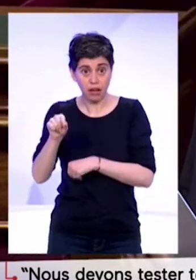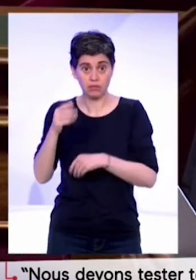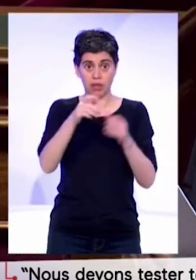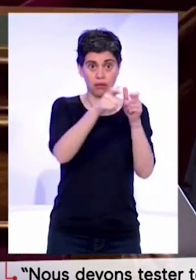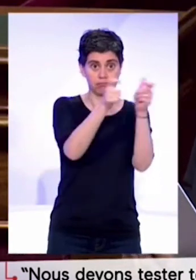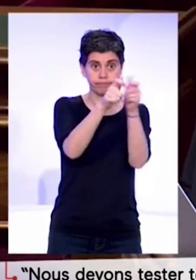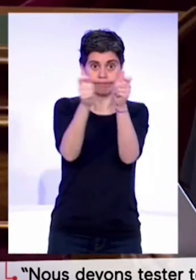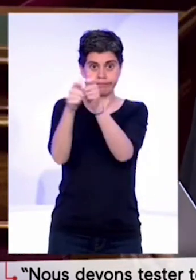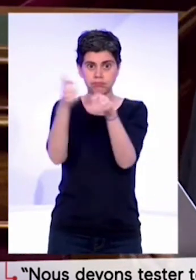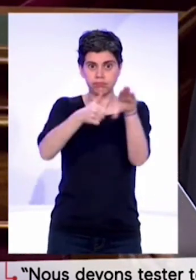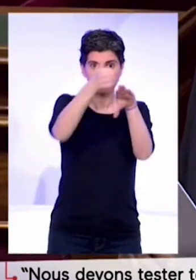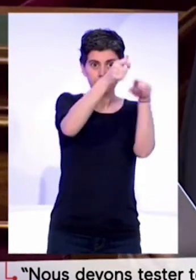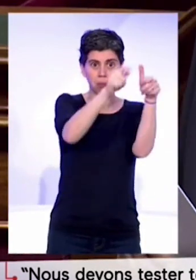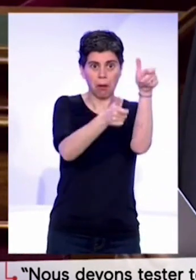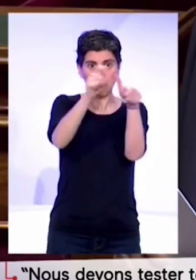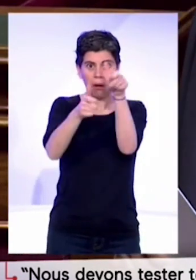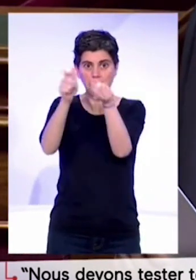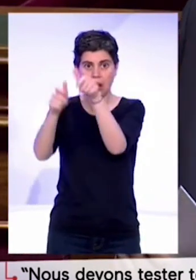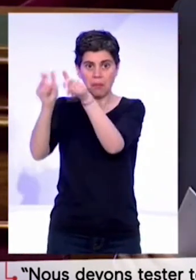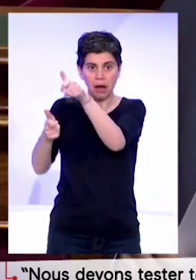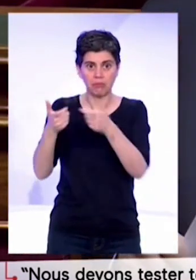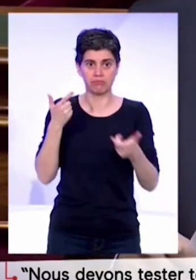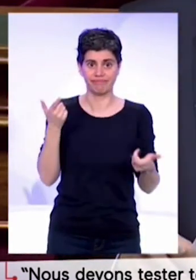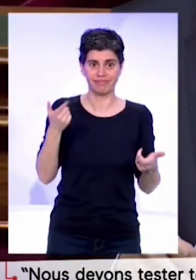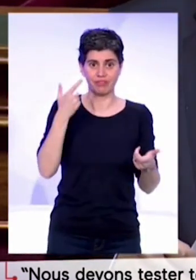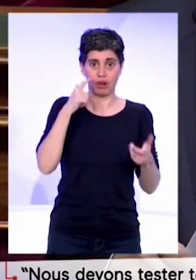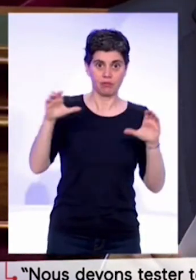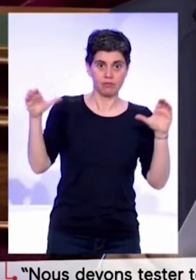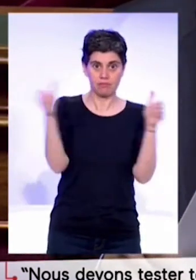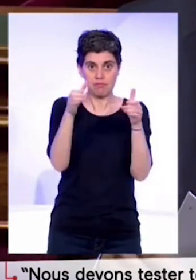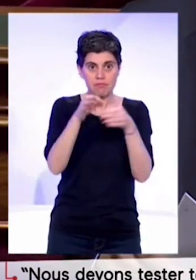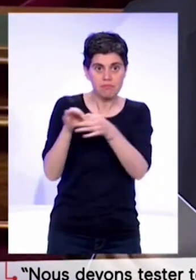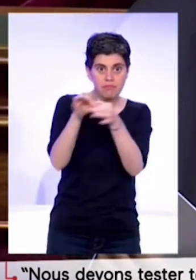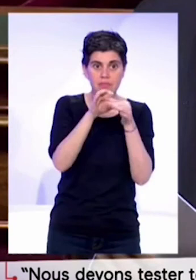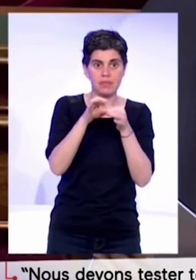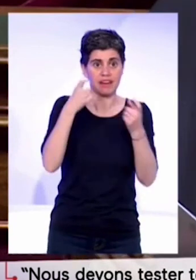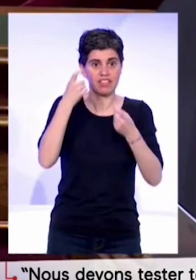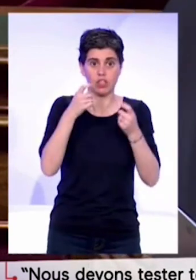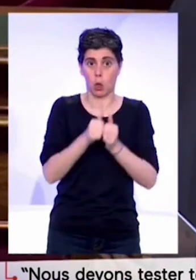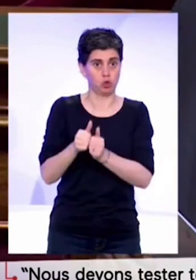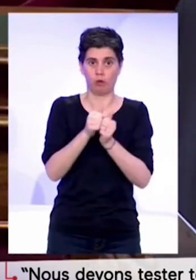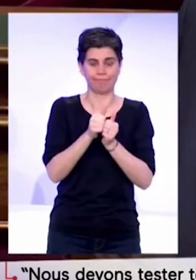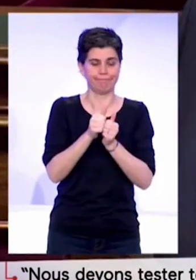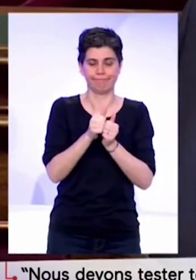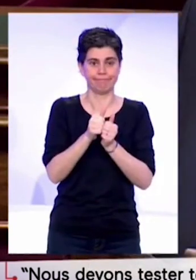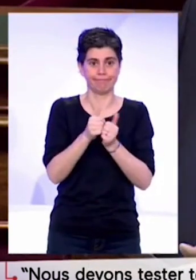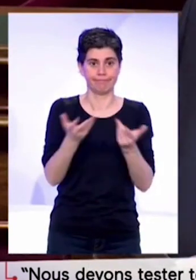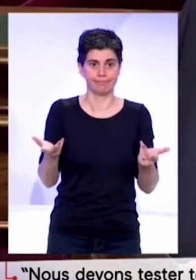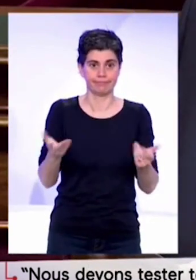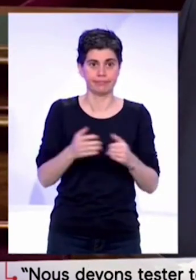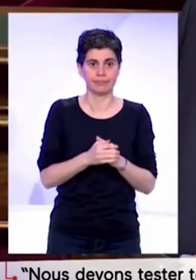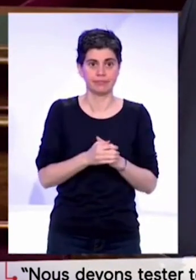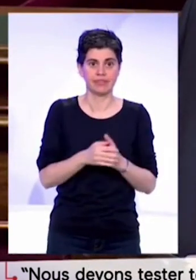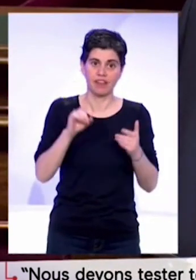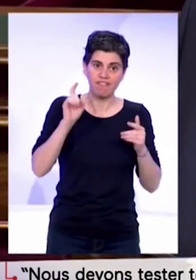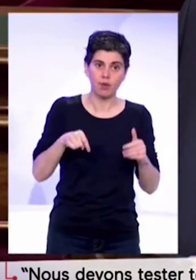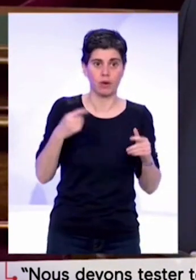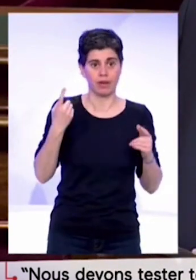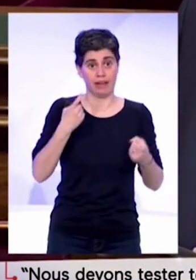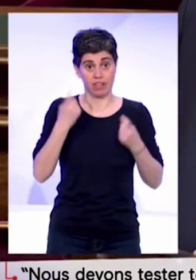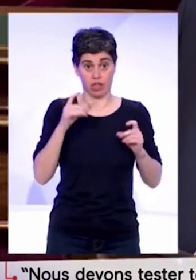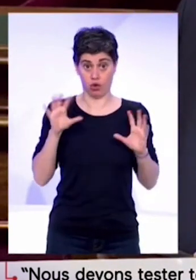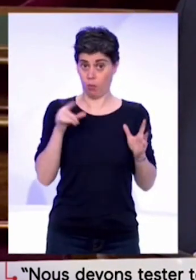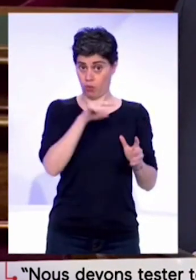'apporter des réponses collectives. A l'évidence, il va falloir repenser rapidement la participation aux instances